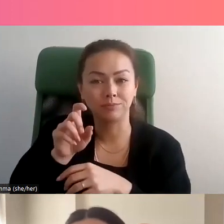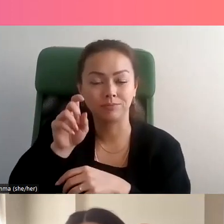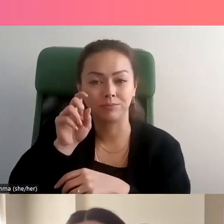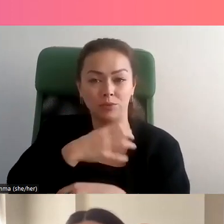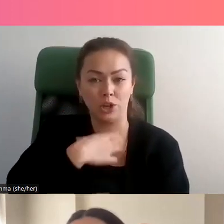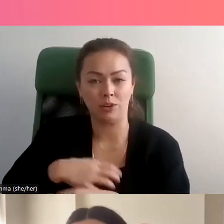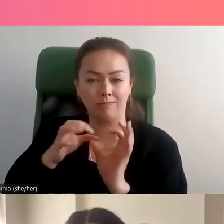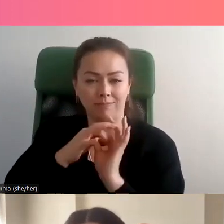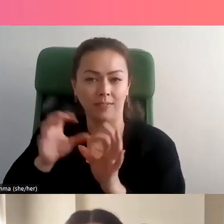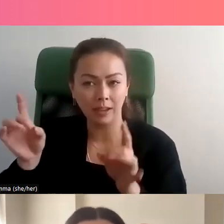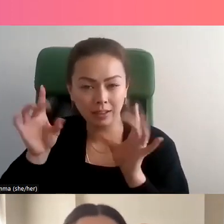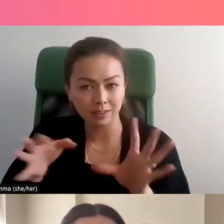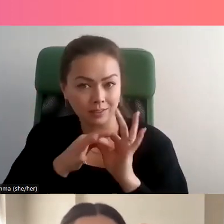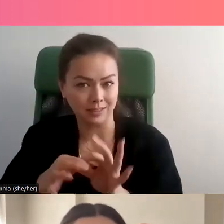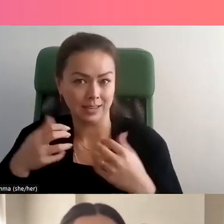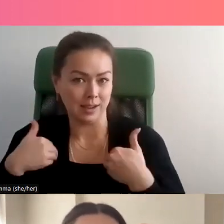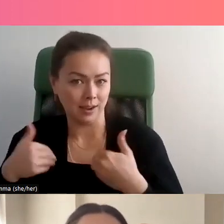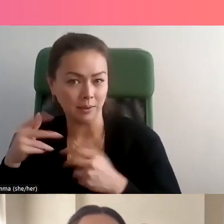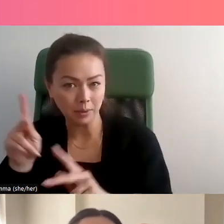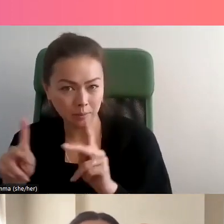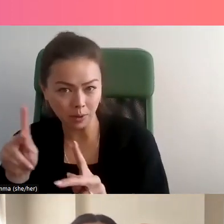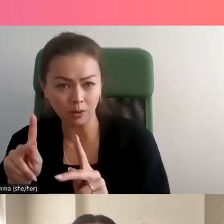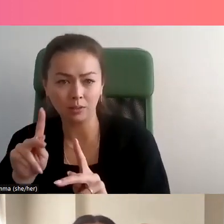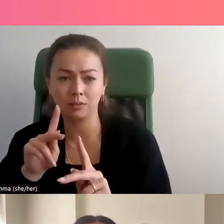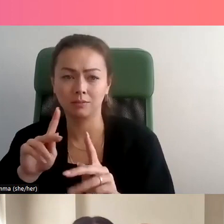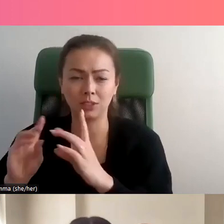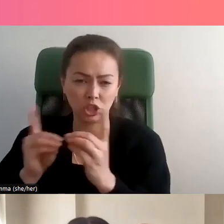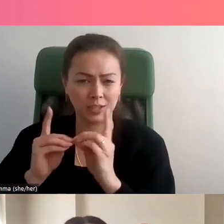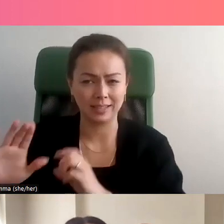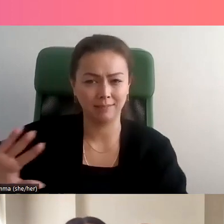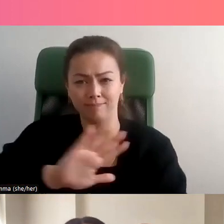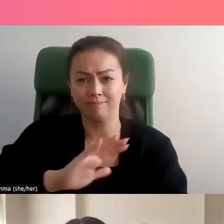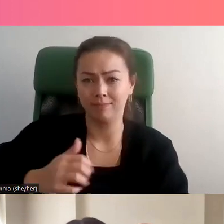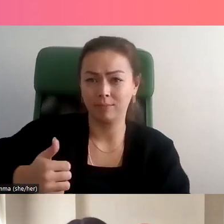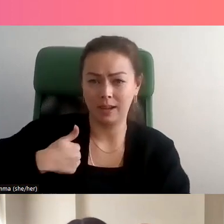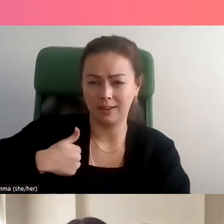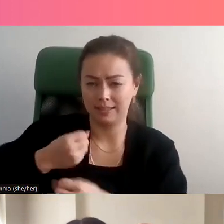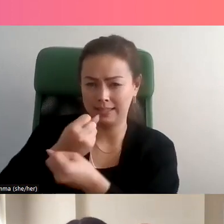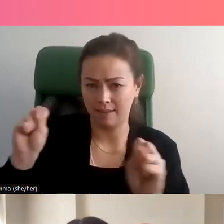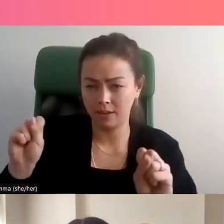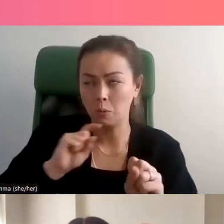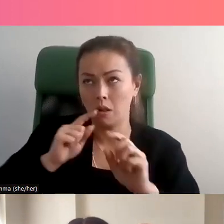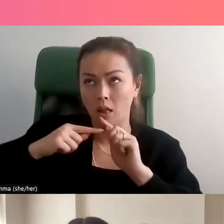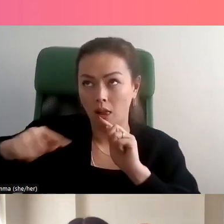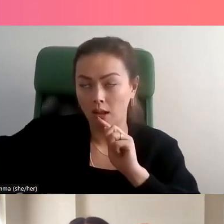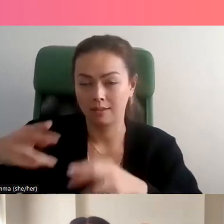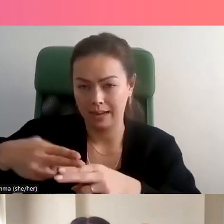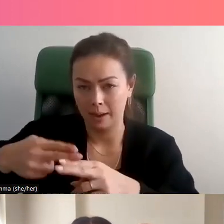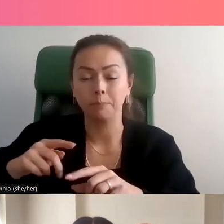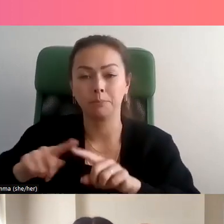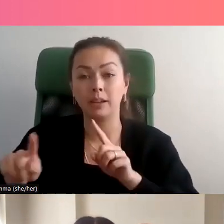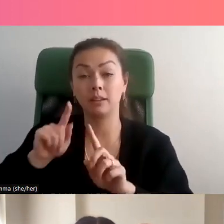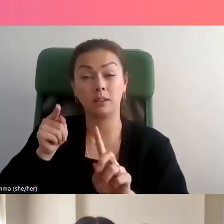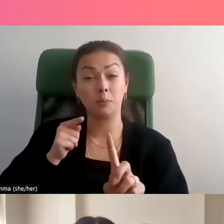Alors, ce rapport synthèse les connaissances de la recherche sur la VFS-FT chez les adolescents de 13 à 18 ans. Il